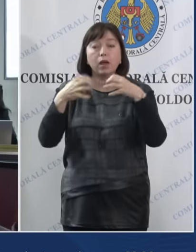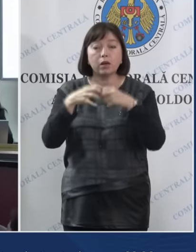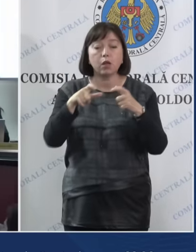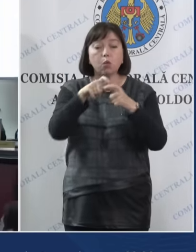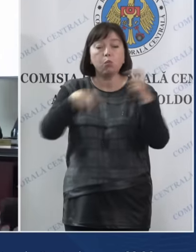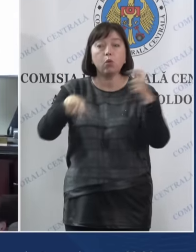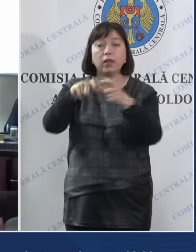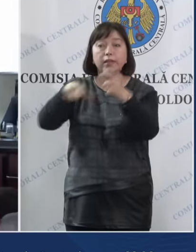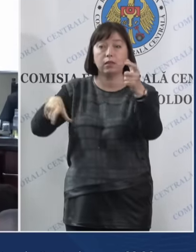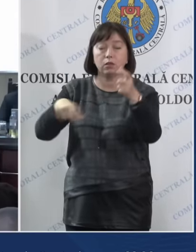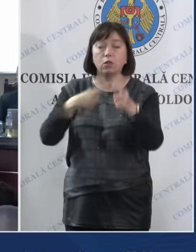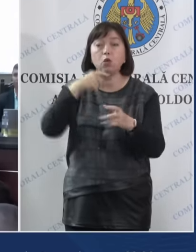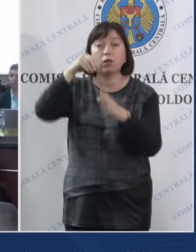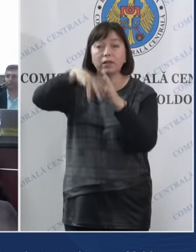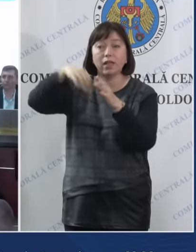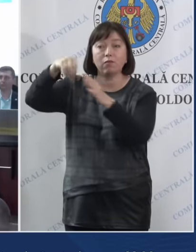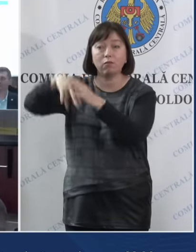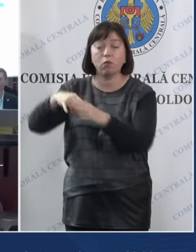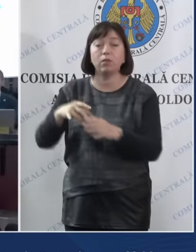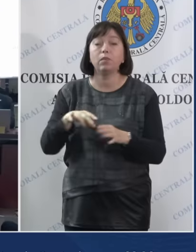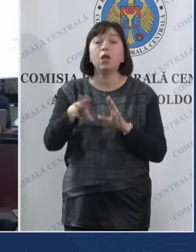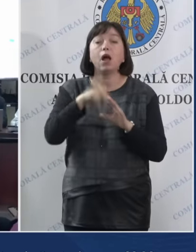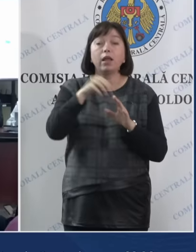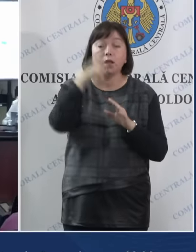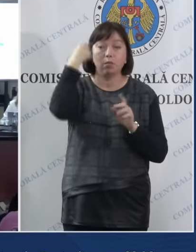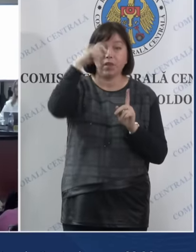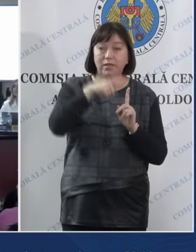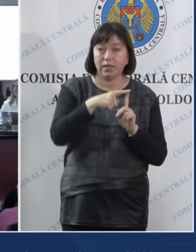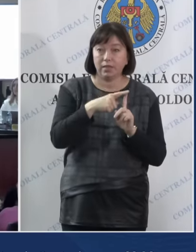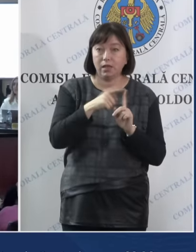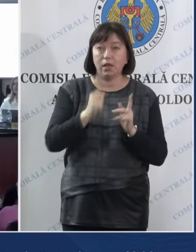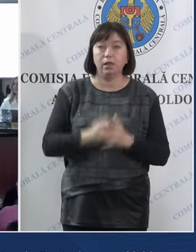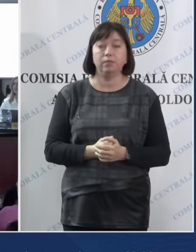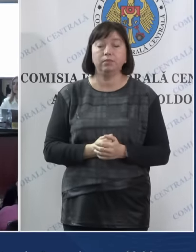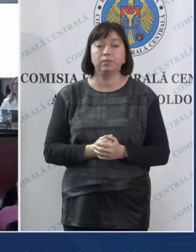buletinilor de vot pentru alegerile prezidențiale.